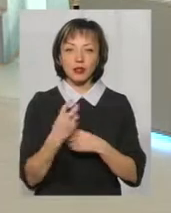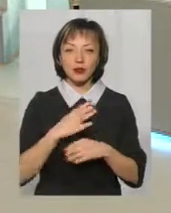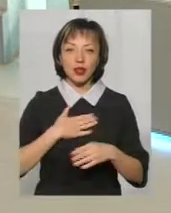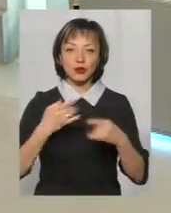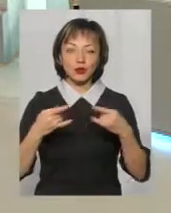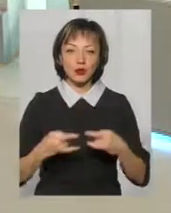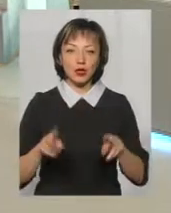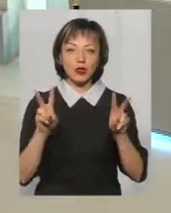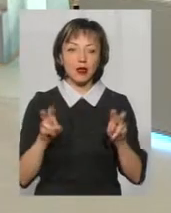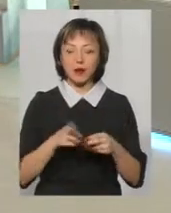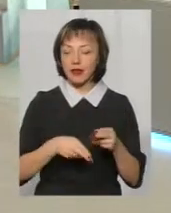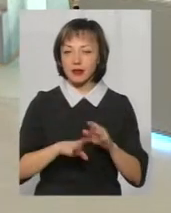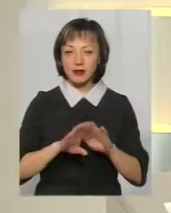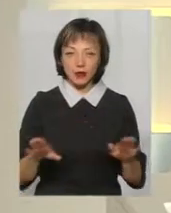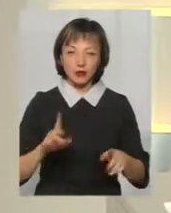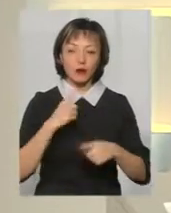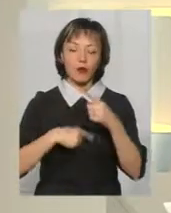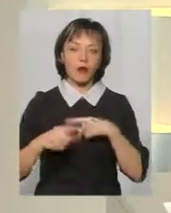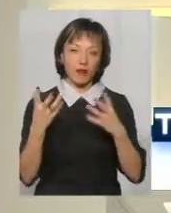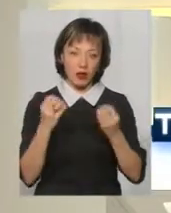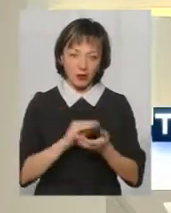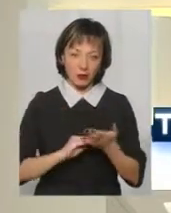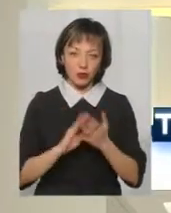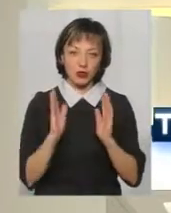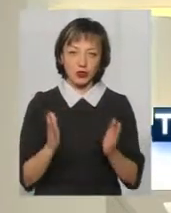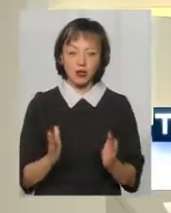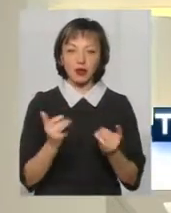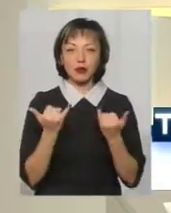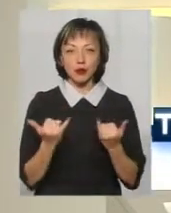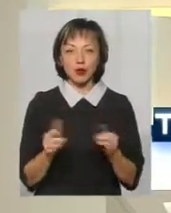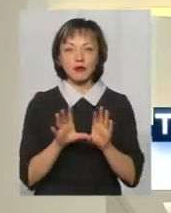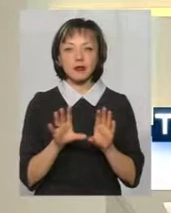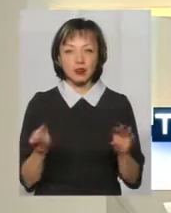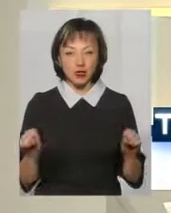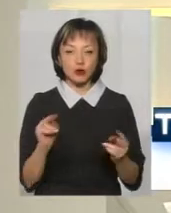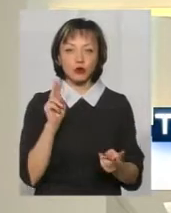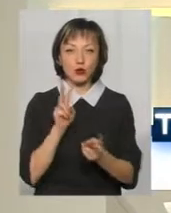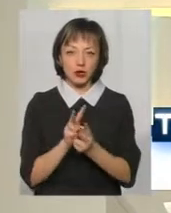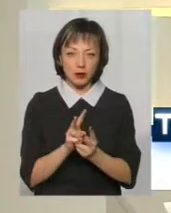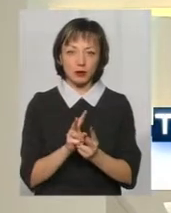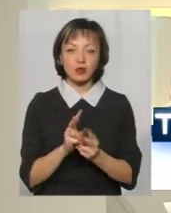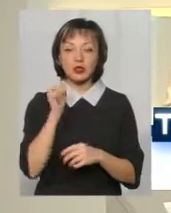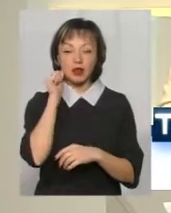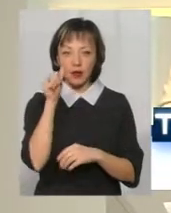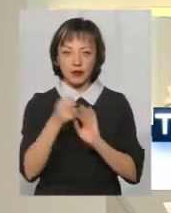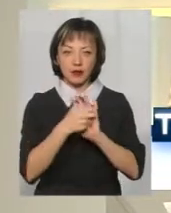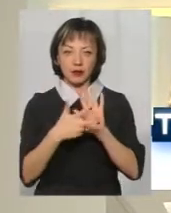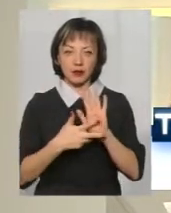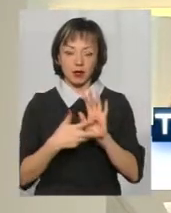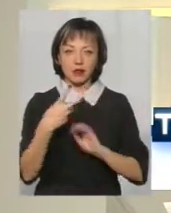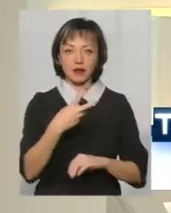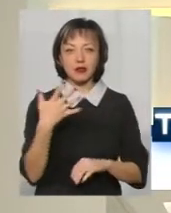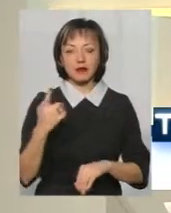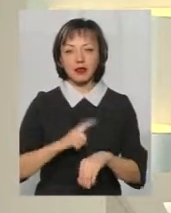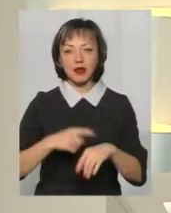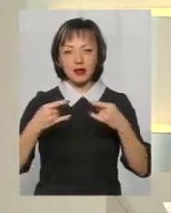студію. Тема не завершена, ми до неї ще повернемося. Та на сьогодні все. Зустрінемося вже завтра о 18.25